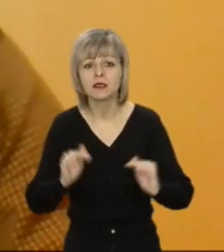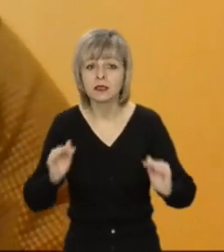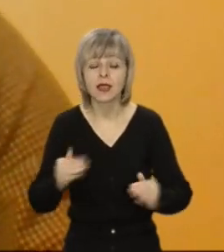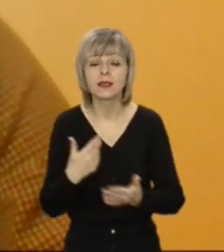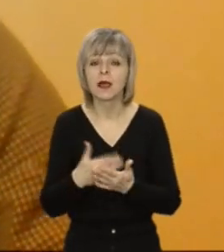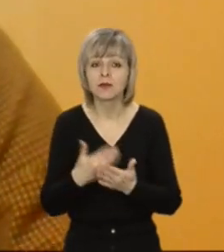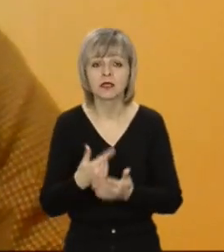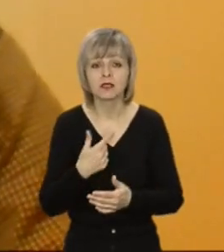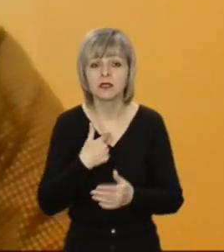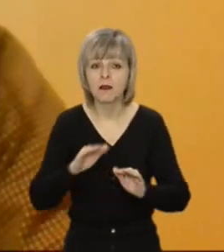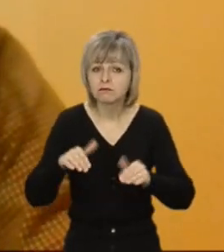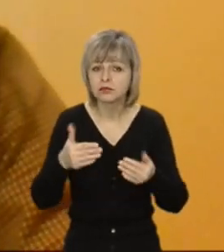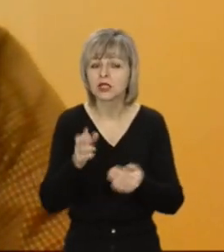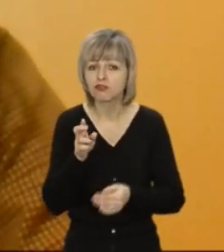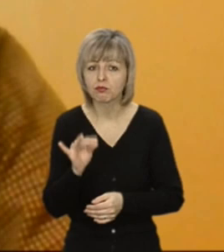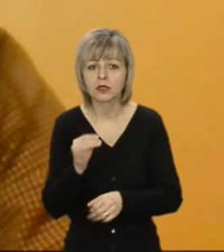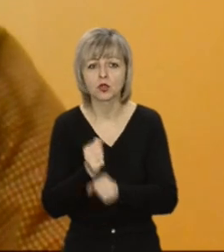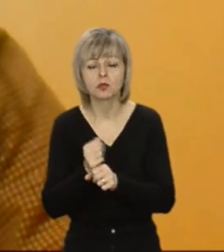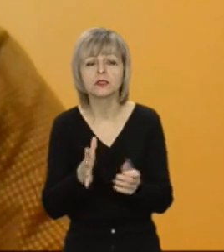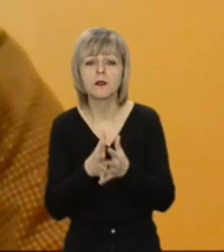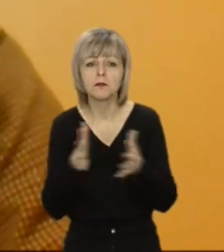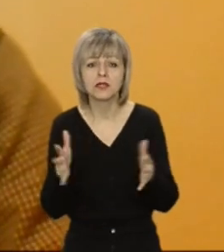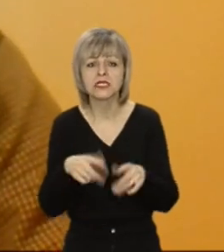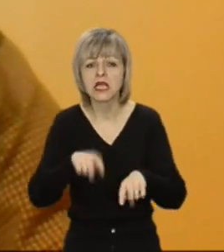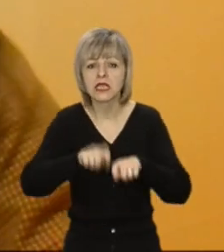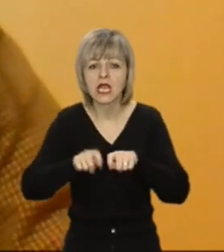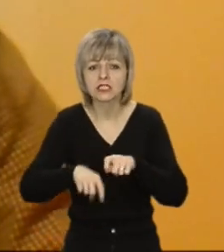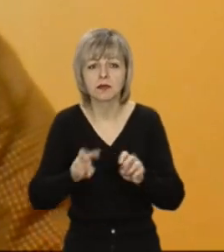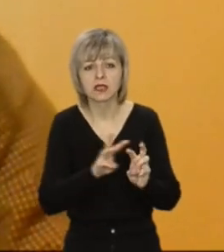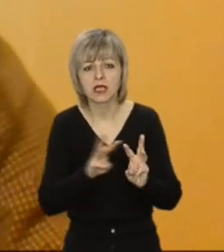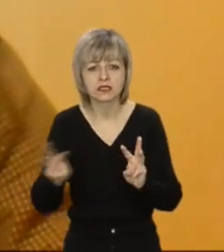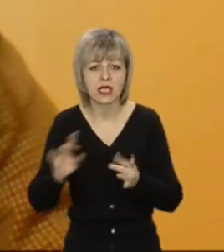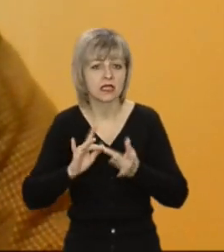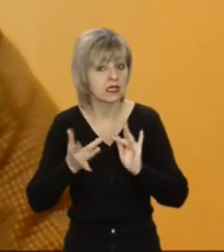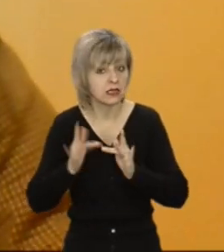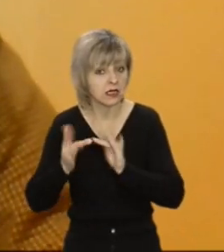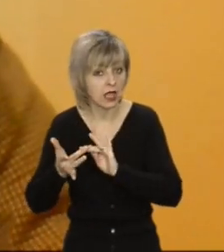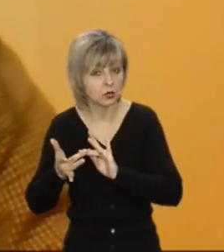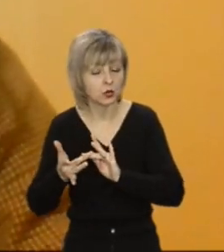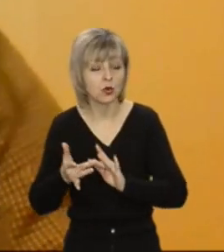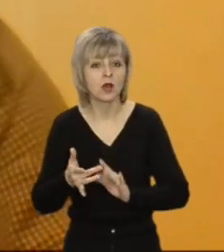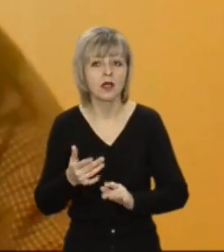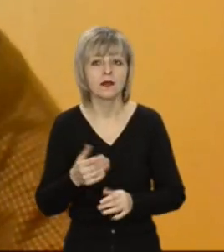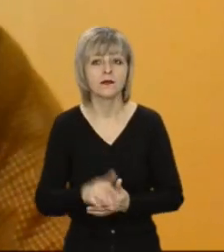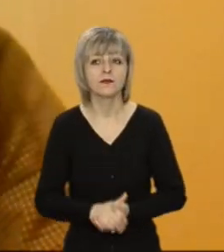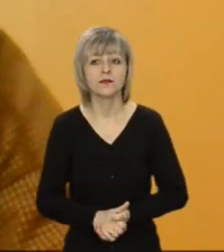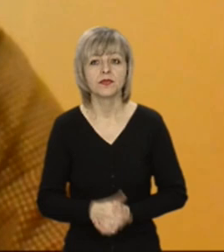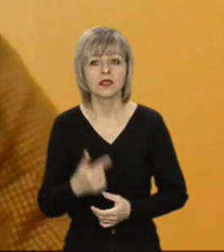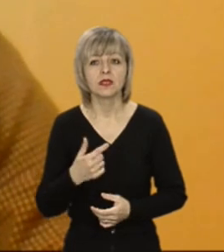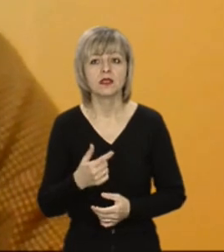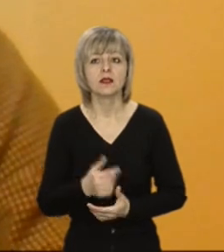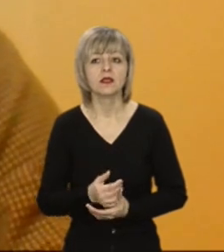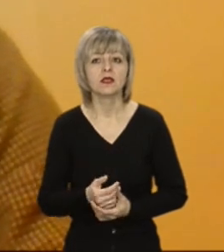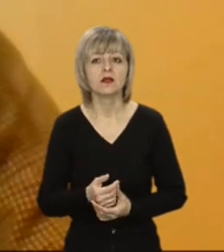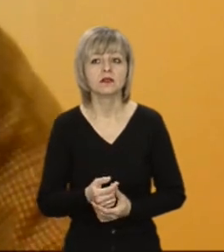Наприклад, я порадив би робити більше тестів на платформах інтернету. На квізіс, я вчитель англійської